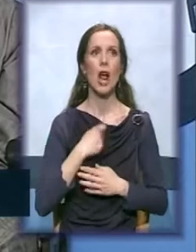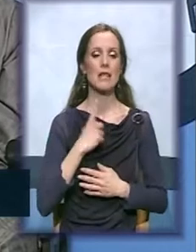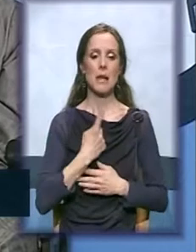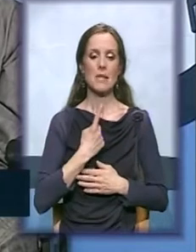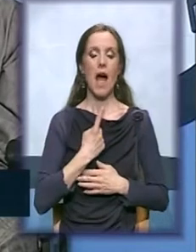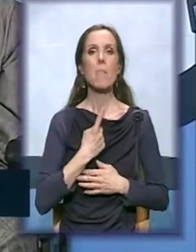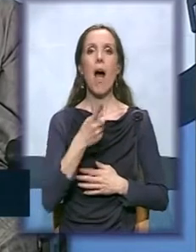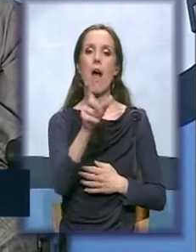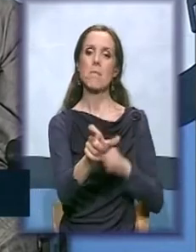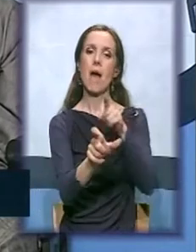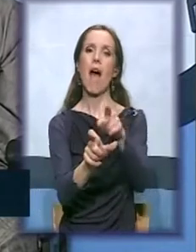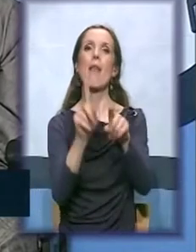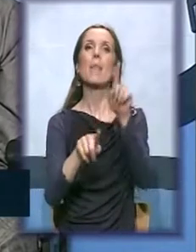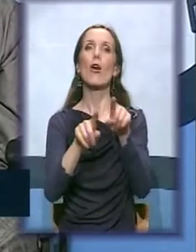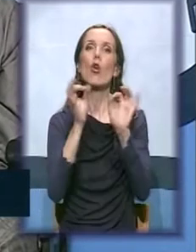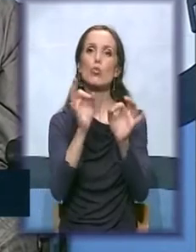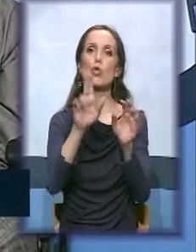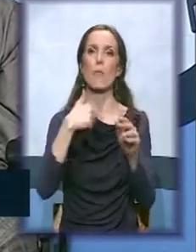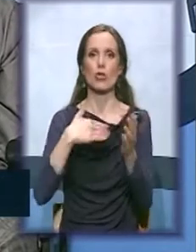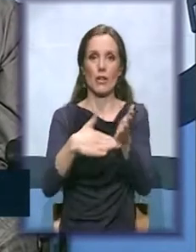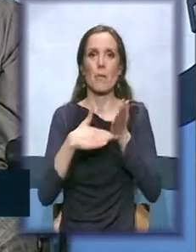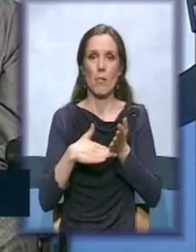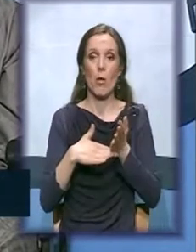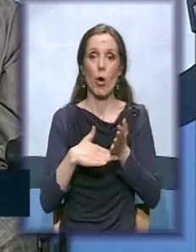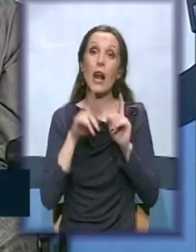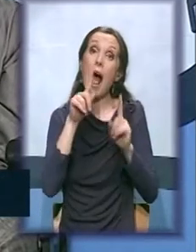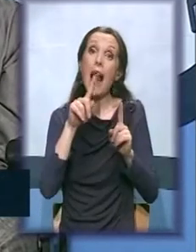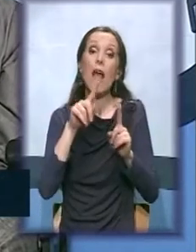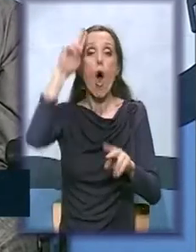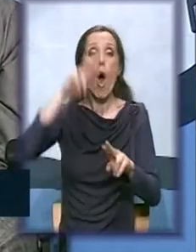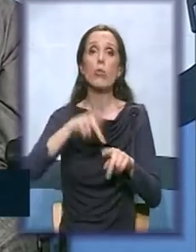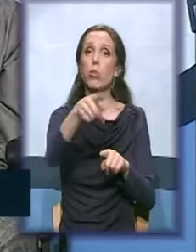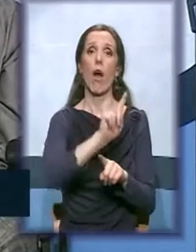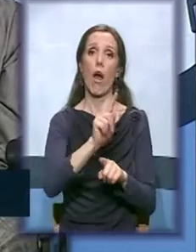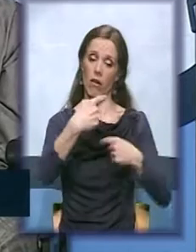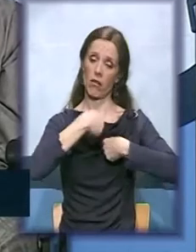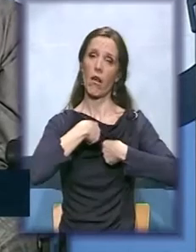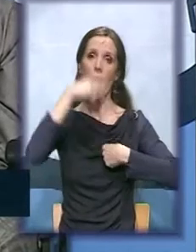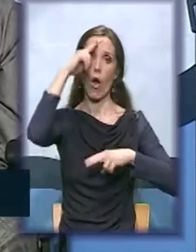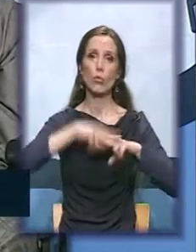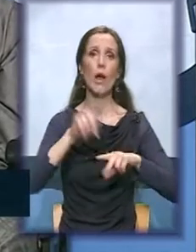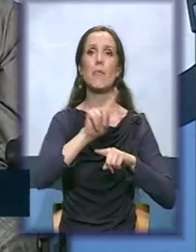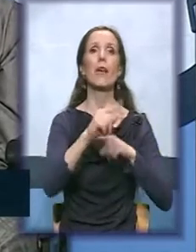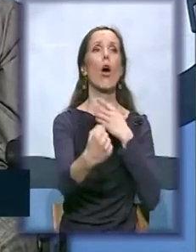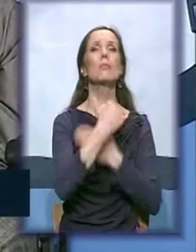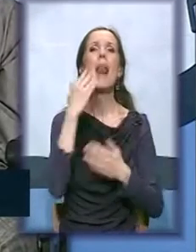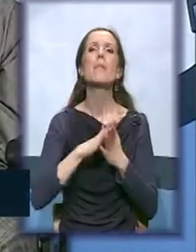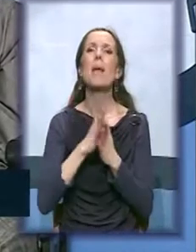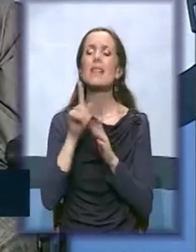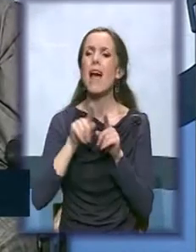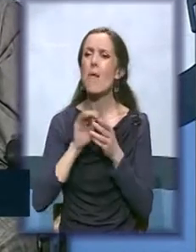stručan, ko može da joj pomogne, a pritom donosi svoje odluke. Niko je ne namiče kao prijateljica.